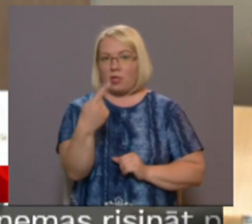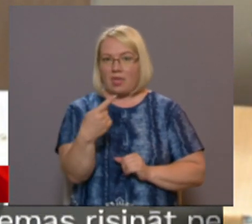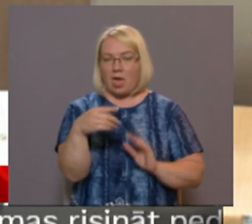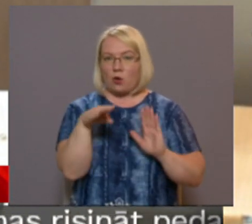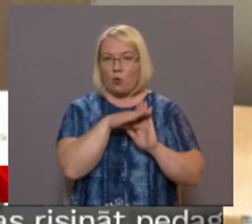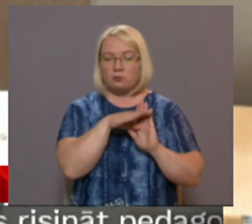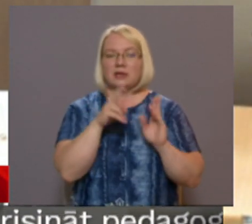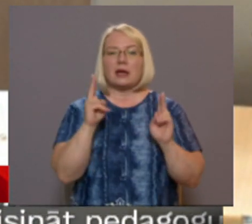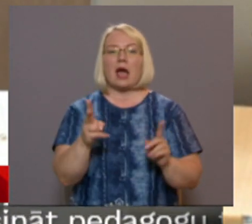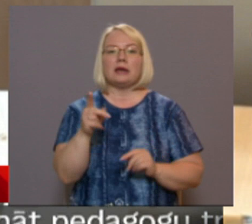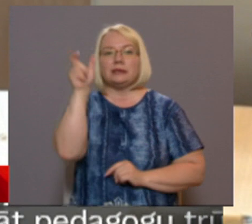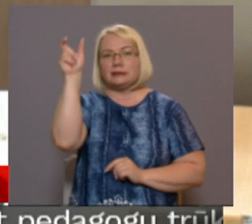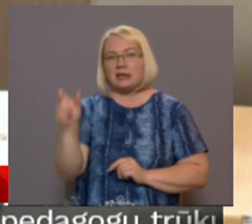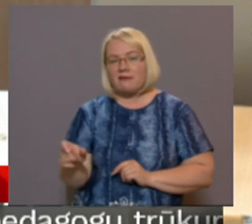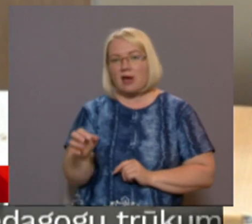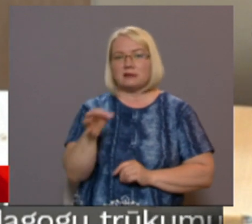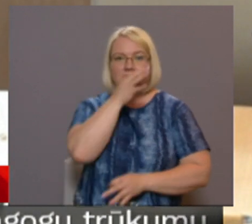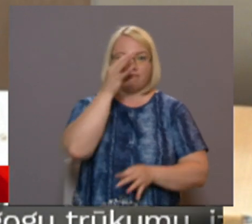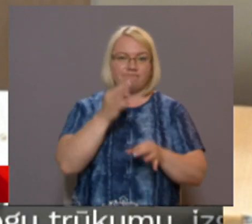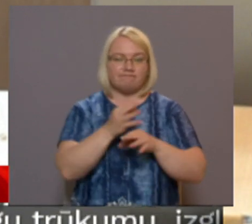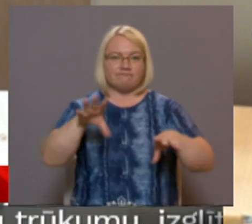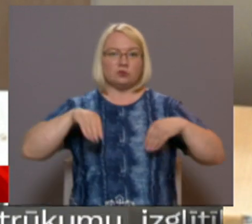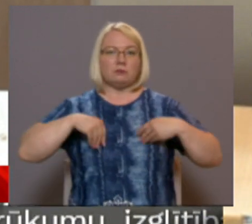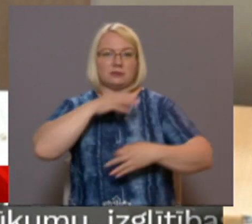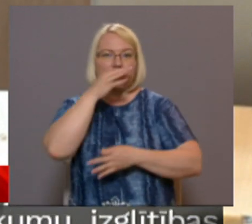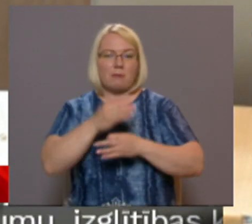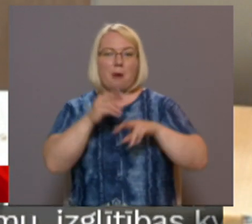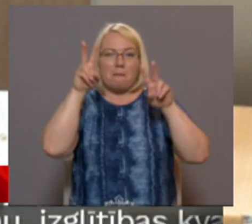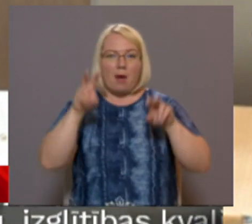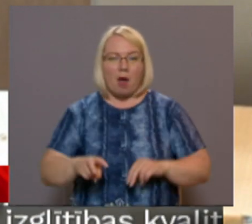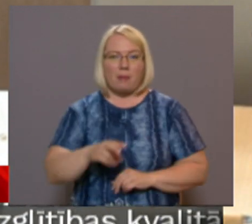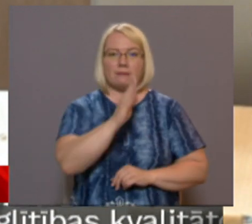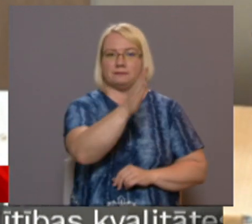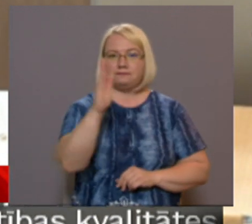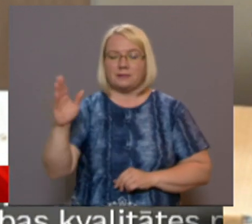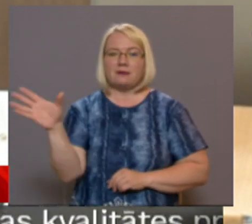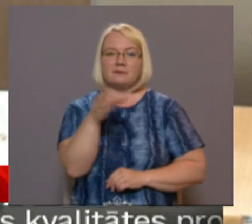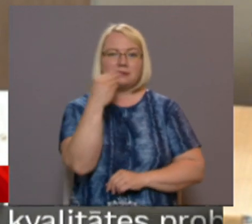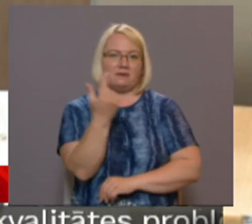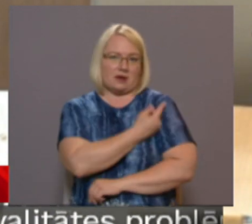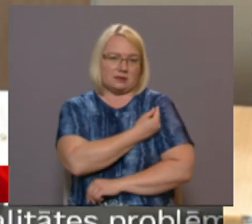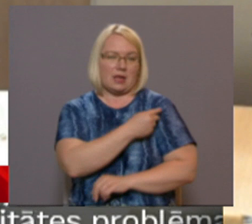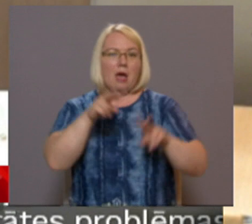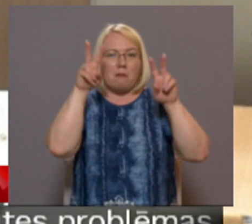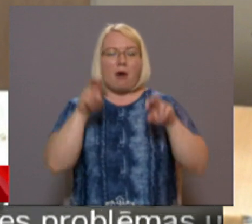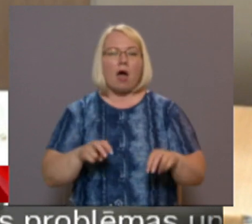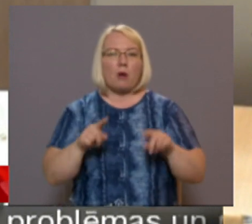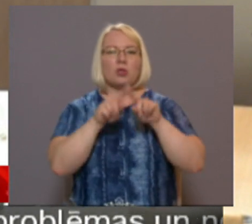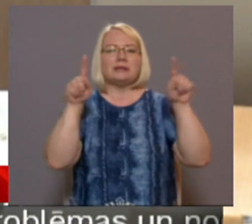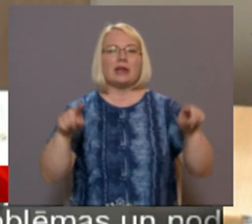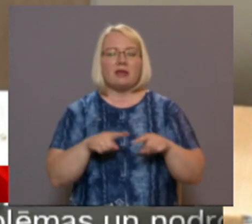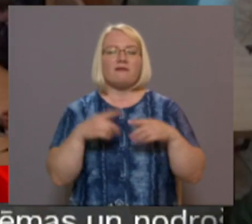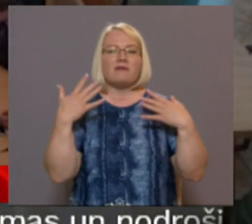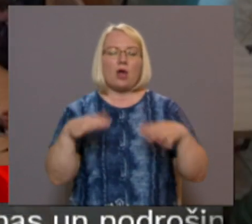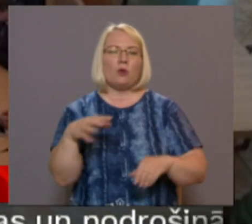viens cilvēks, kas ir atbildīgais, kas uzņemas atbildīt, pārbaudīt, ka pārējie tiešām viss ir vakcināti. Pārbauda certifikāts citiem vārdiem vai